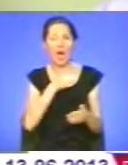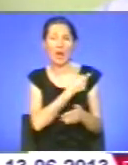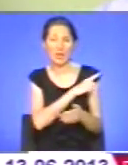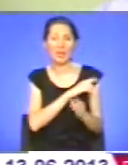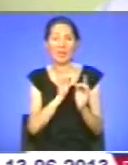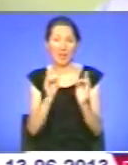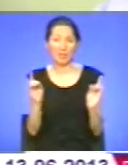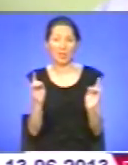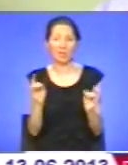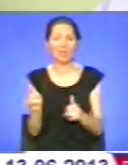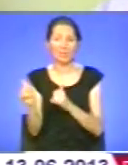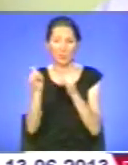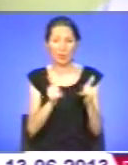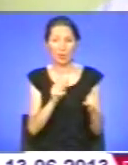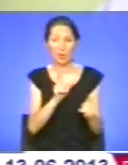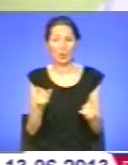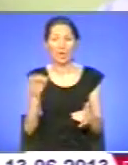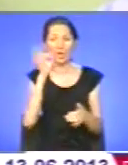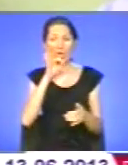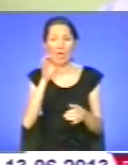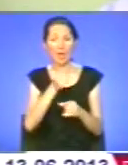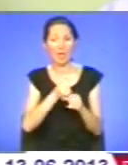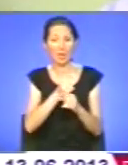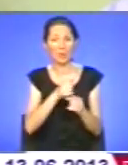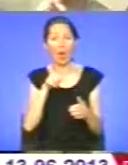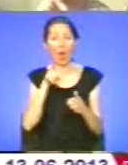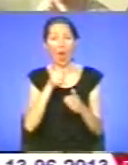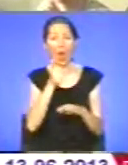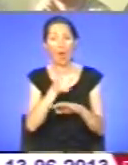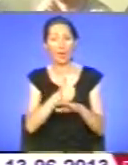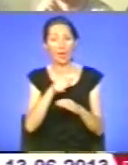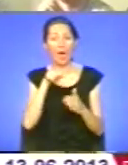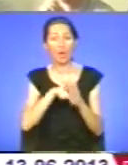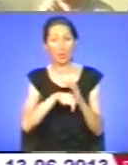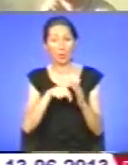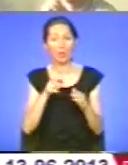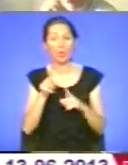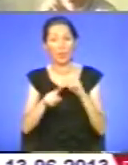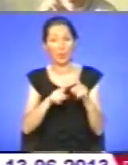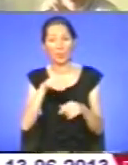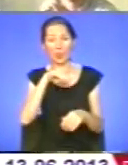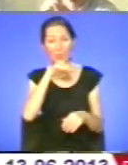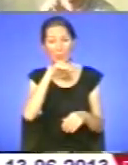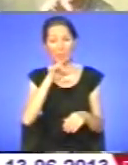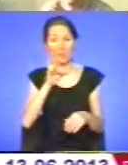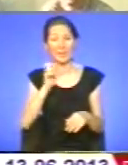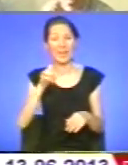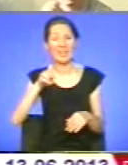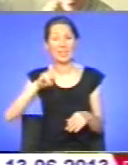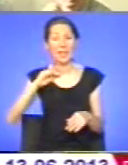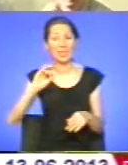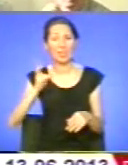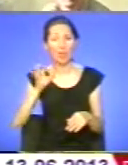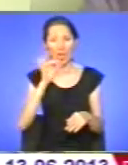забезпечила. От основна суть реформи. Професор Василь Нетяженко зазначає, потрібно роз'язнити